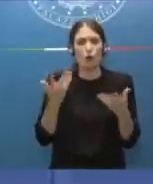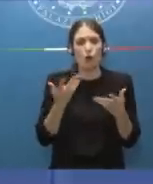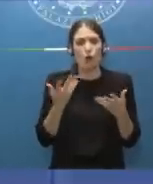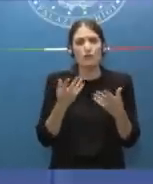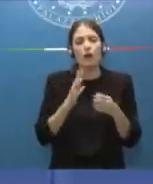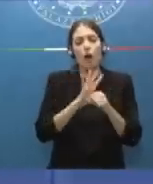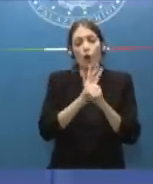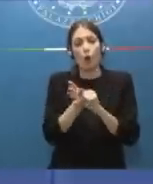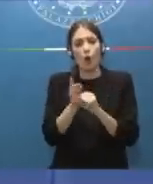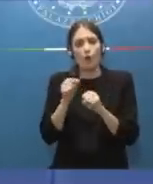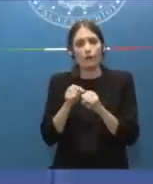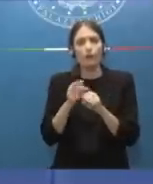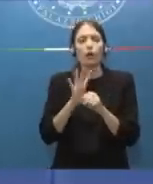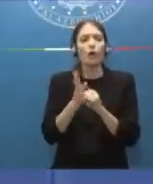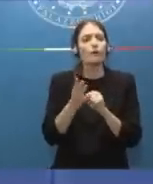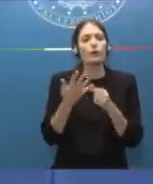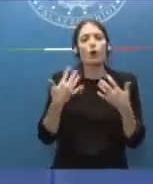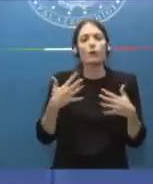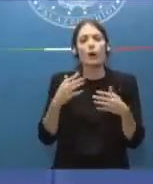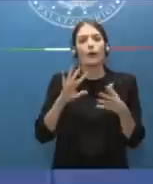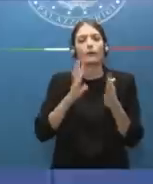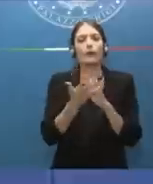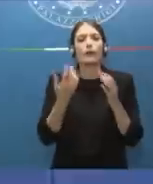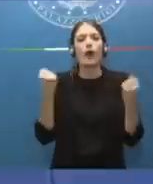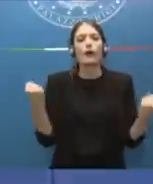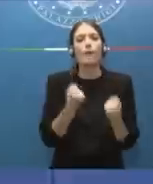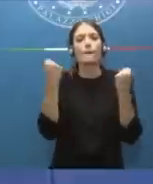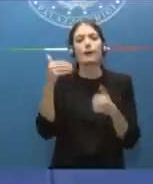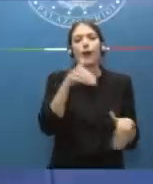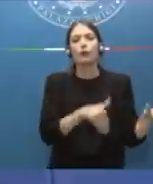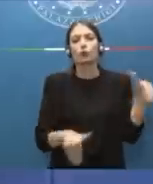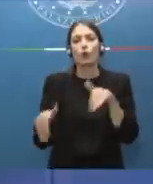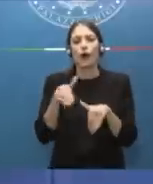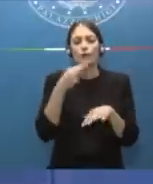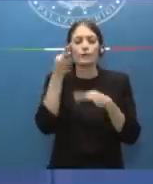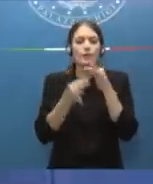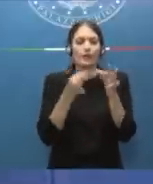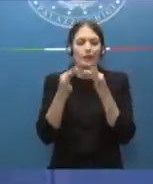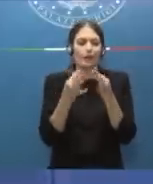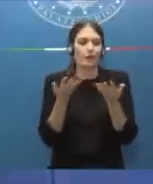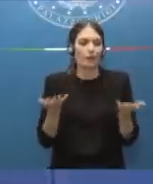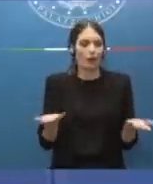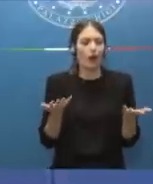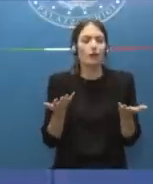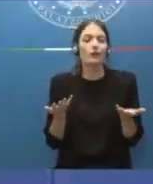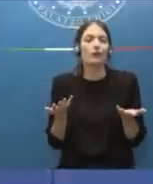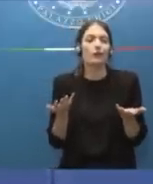un tema da campagna elettorale. C'è una materia sulla quale diciamo c'è stato un approccio molto